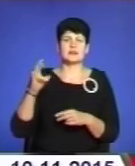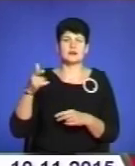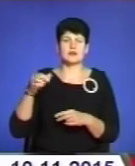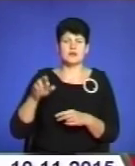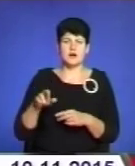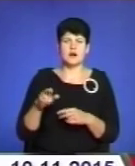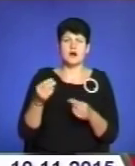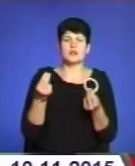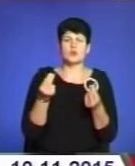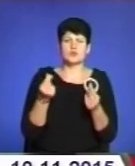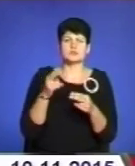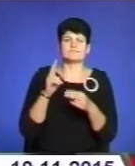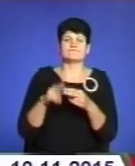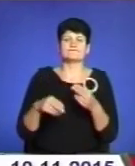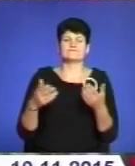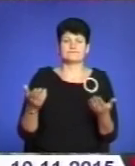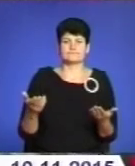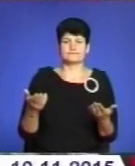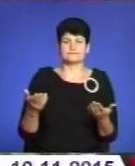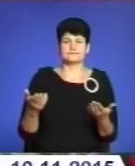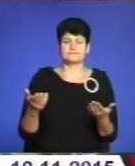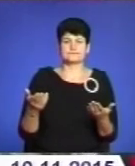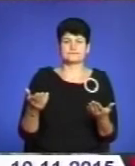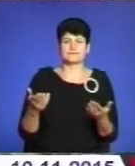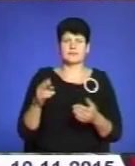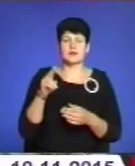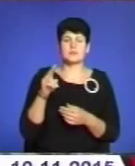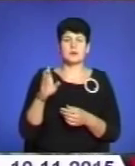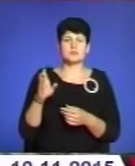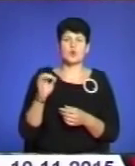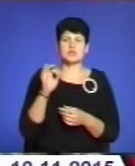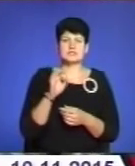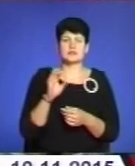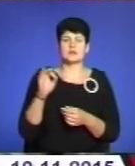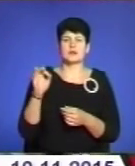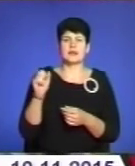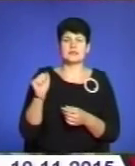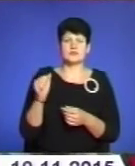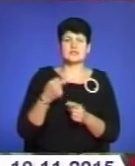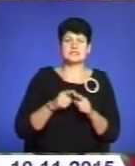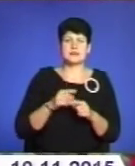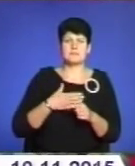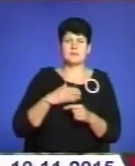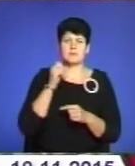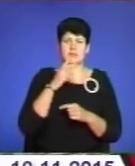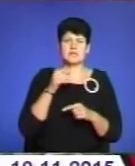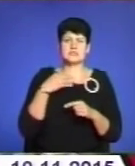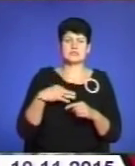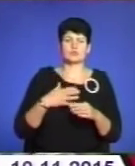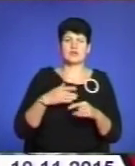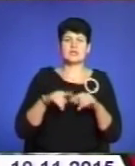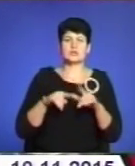необхідні ліки закінчуються. Пасимок Олександр Андрійович – це є мій племінник, син моєї рідної сестри.